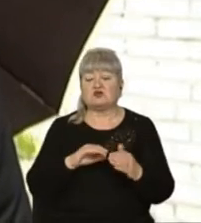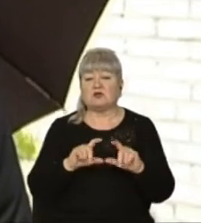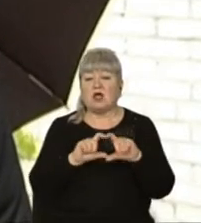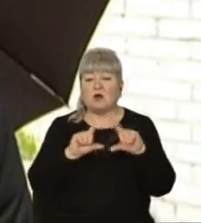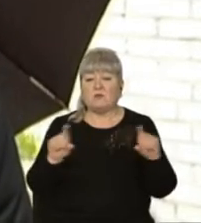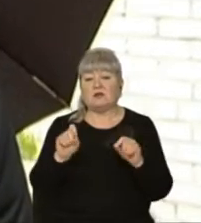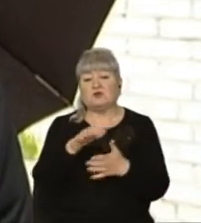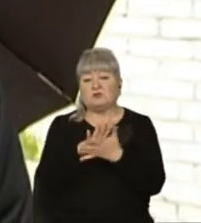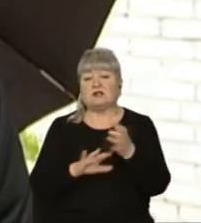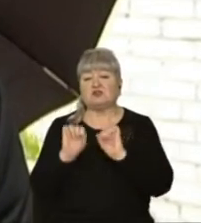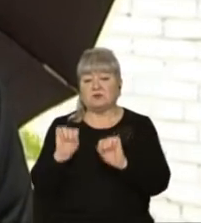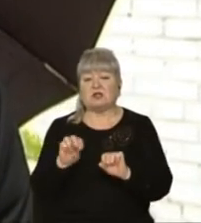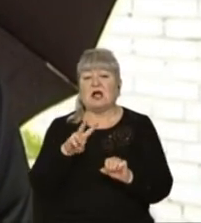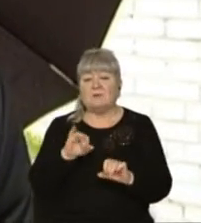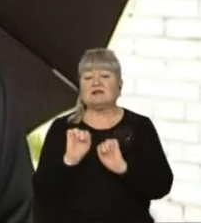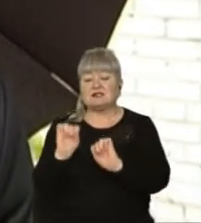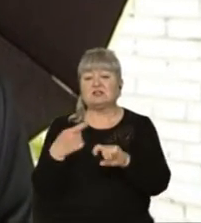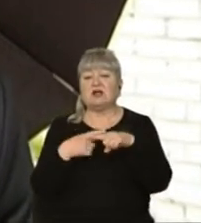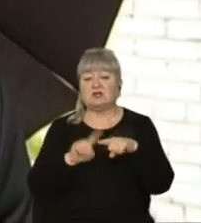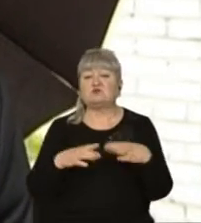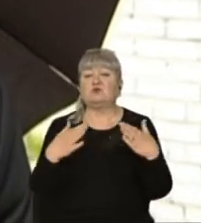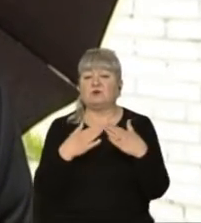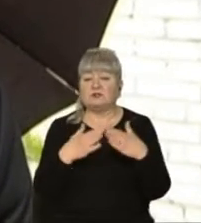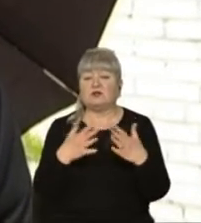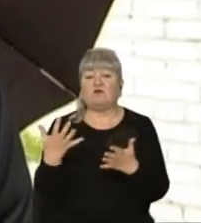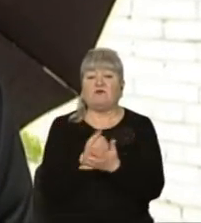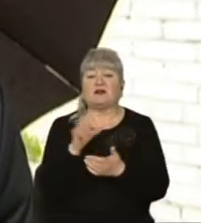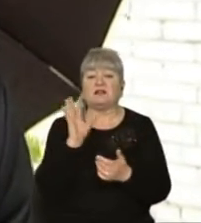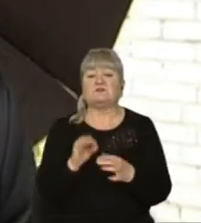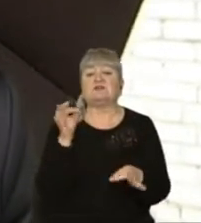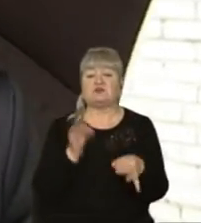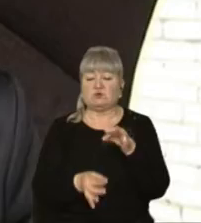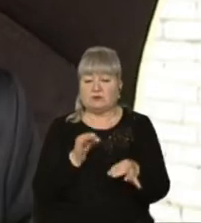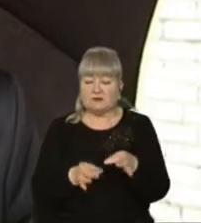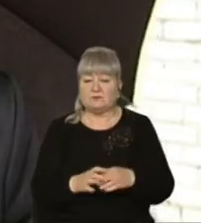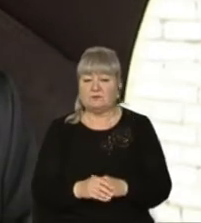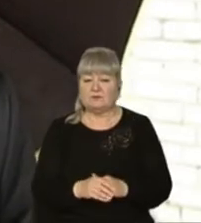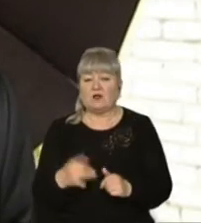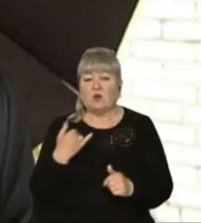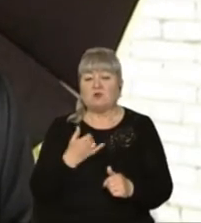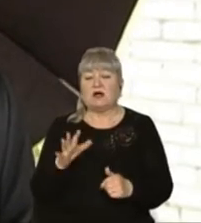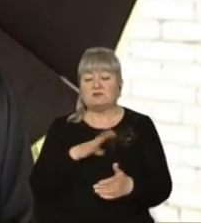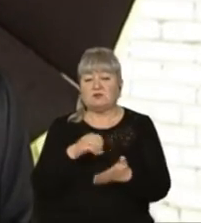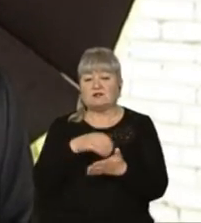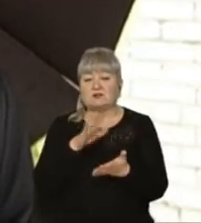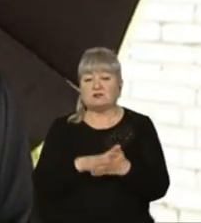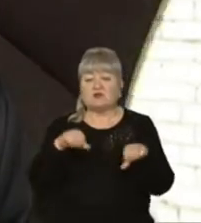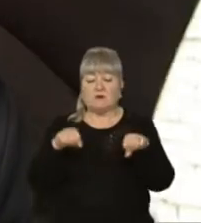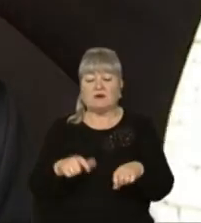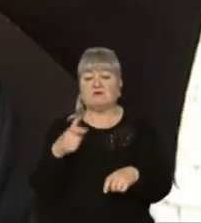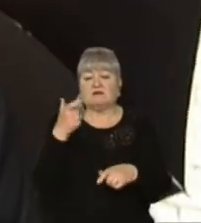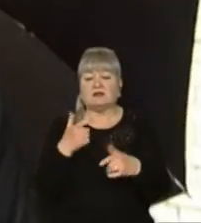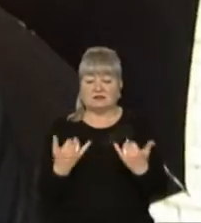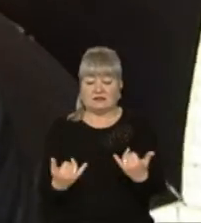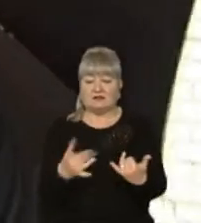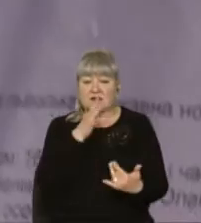подальшому захистили. Ми захищали цю будівлю, ми виграли всі суди, в нас було зареєстровано право власності, яке на даний